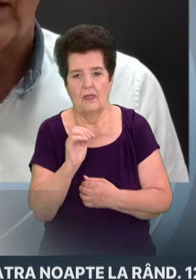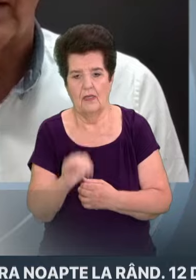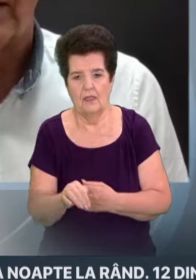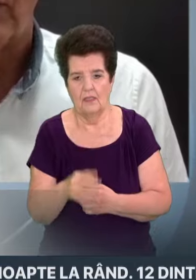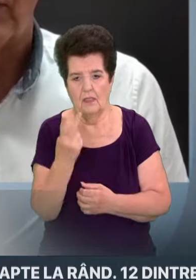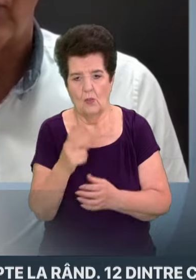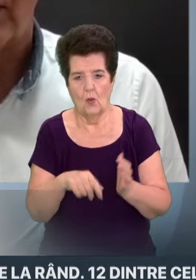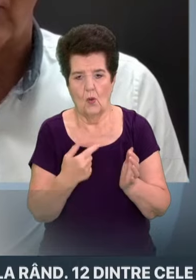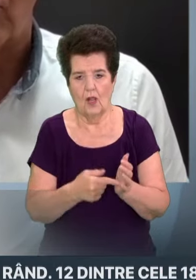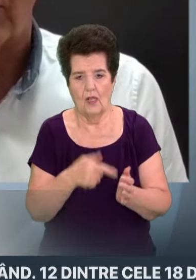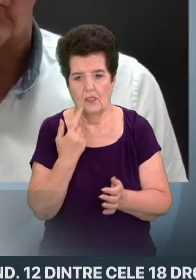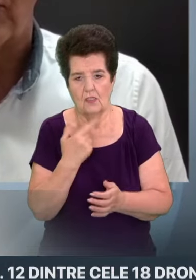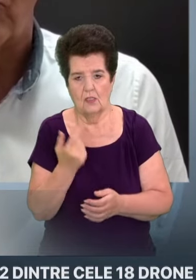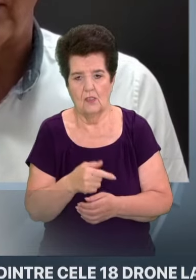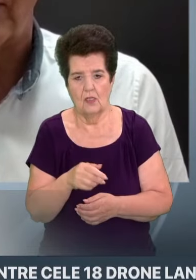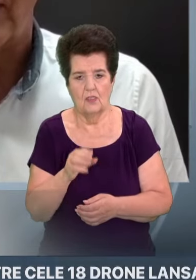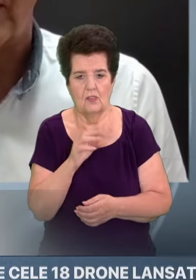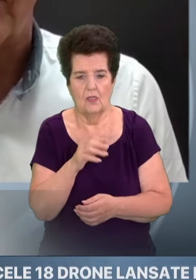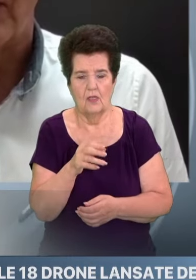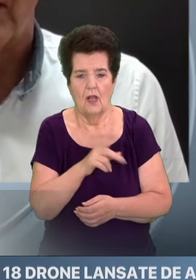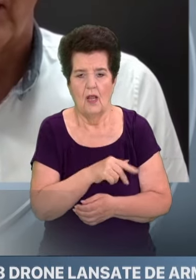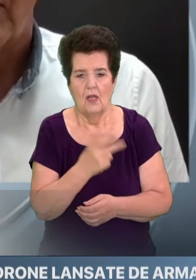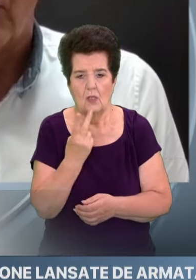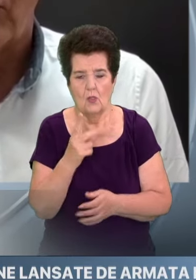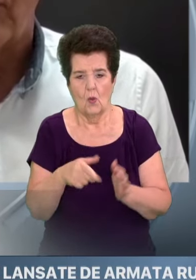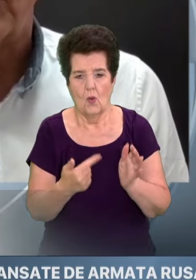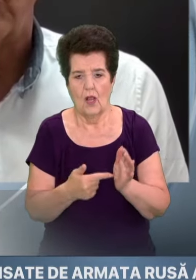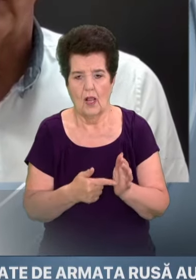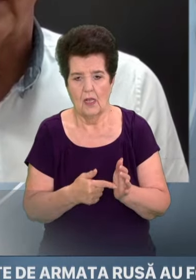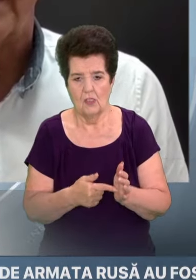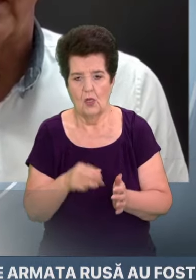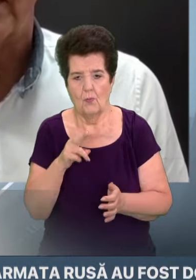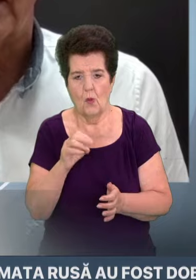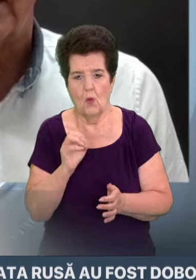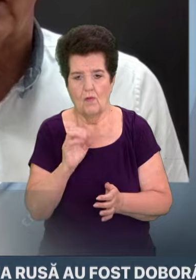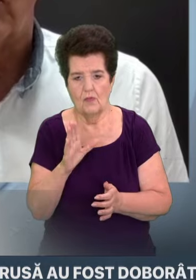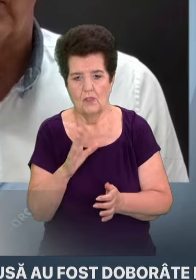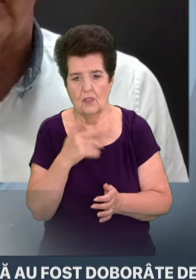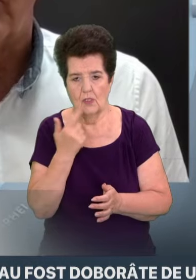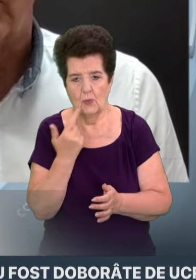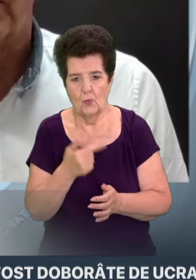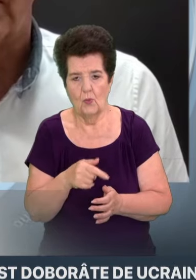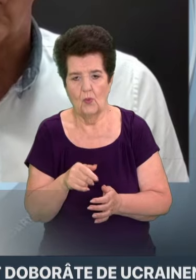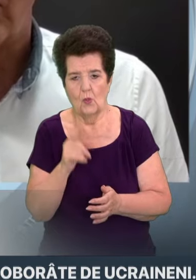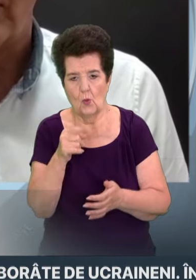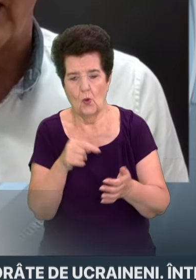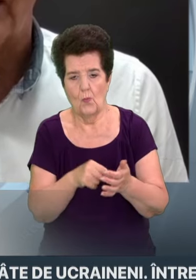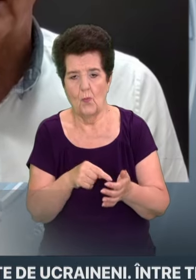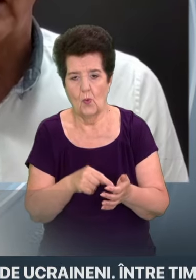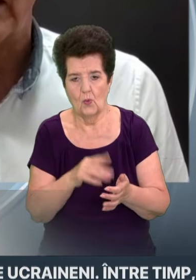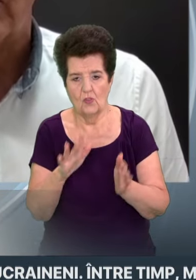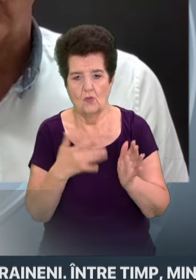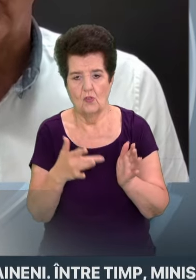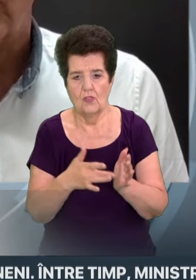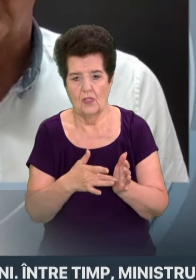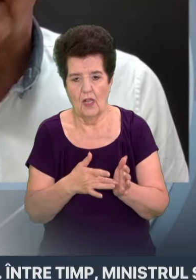menționate anterioare, vorba de Toreț și de Ceasăviar. Pokrovscul este însă un punct central,